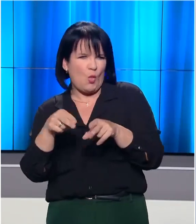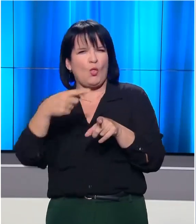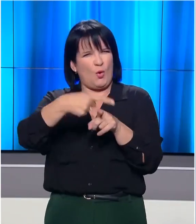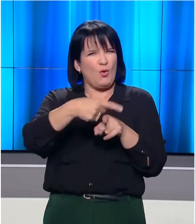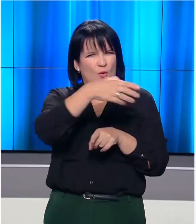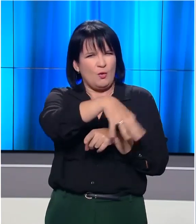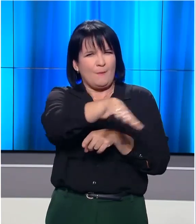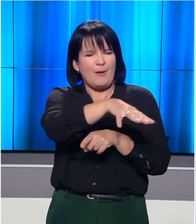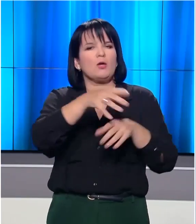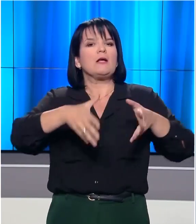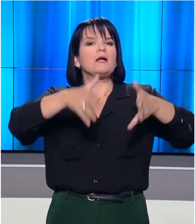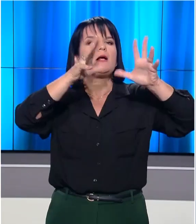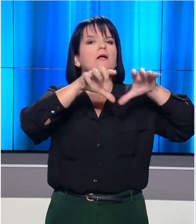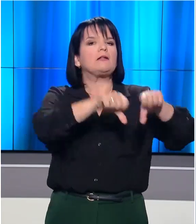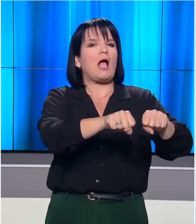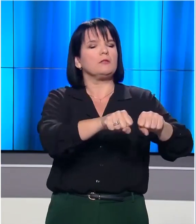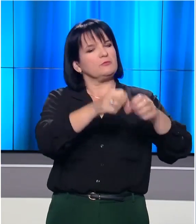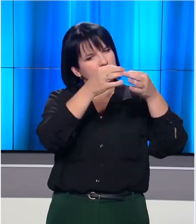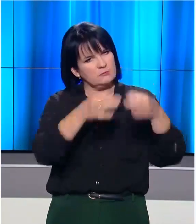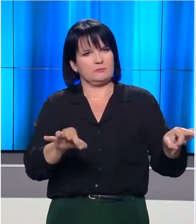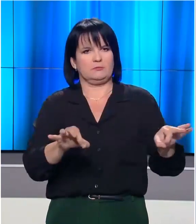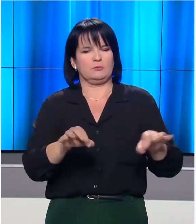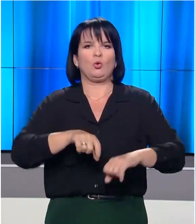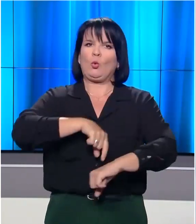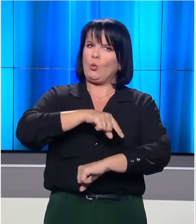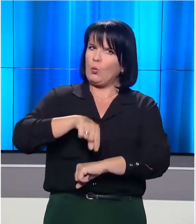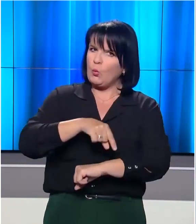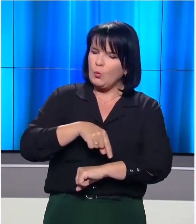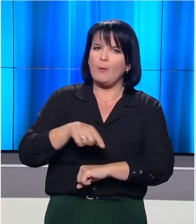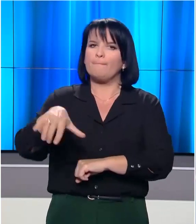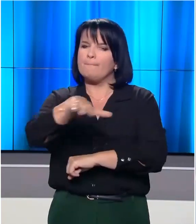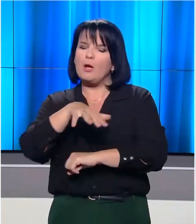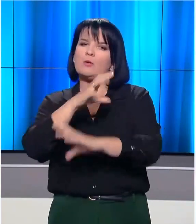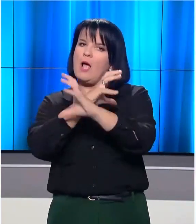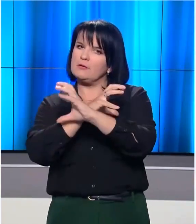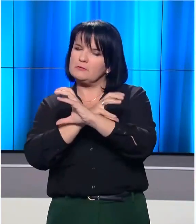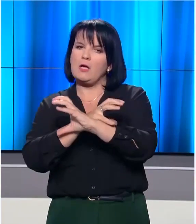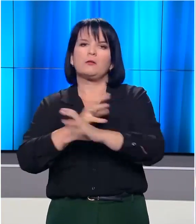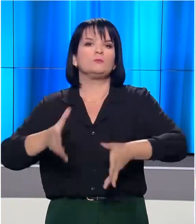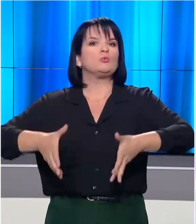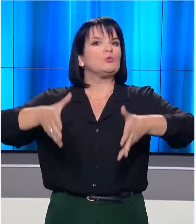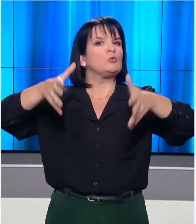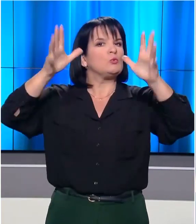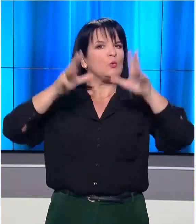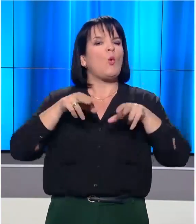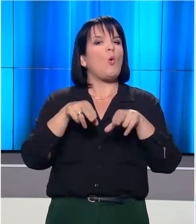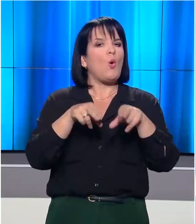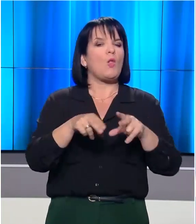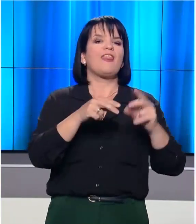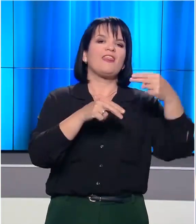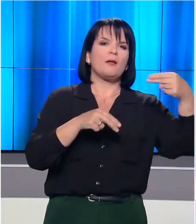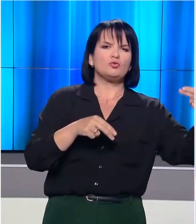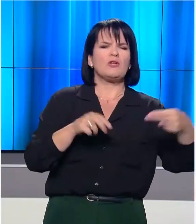δεύτερη επιχείρηση εκένωσης υποκατάληψη κτιρίου. Έπειτα από πολύ όρια επιχείρηση στην περιοχή των Εξαρχείων στο κτίριο της συμβολής των οδών